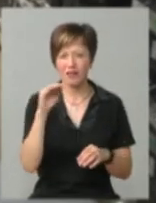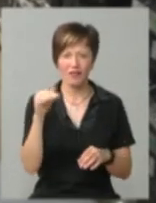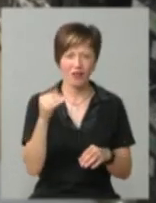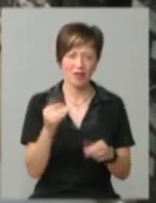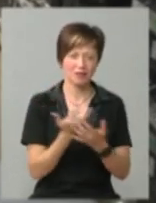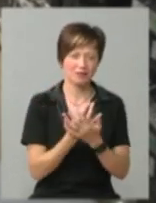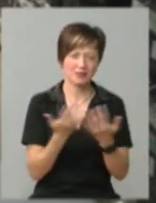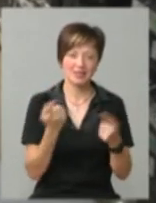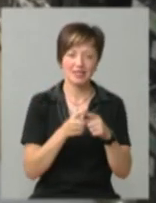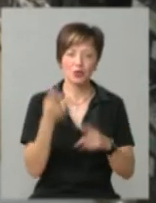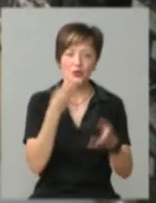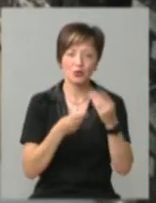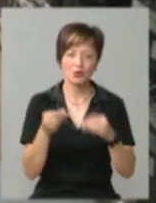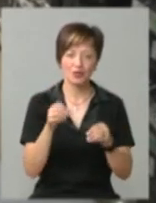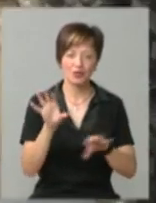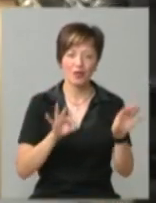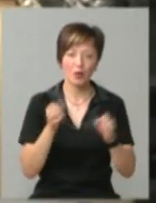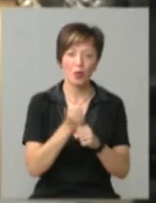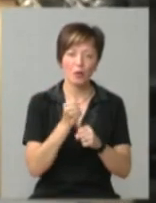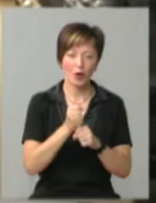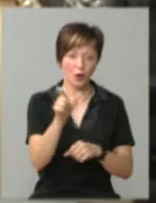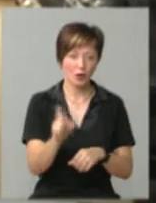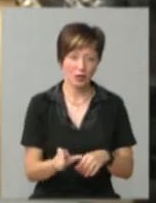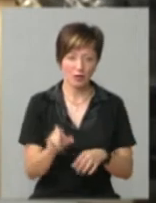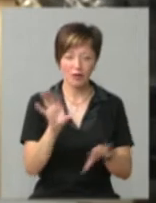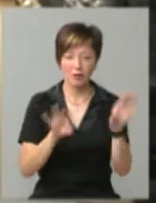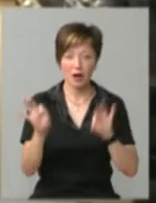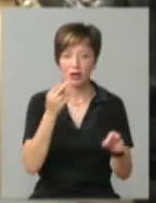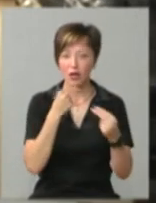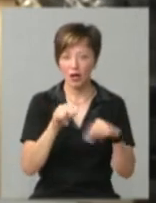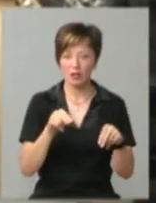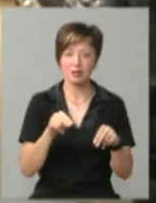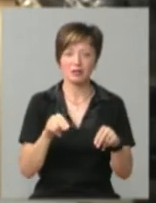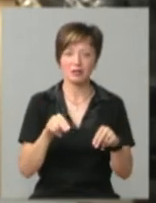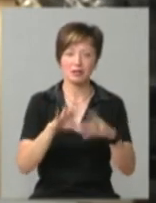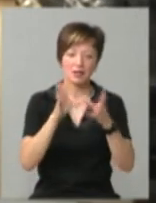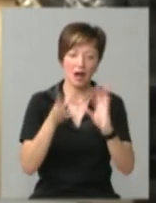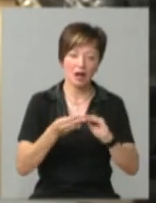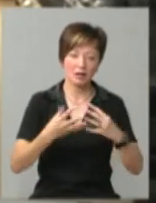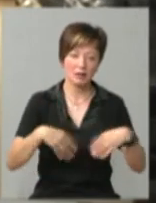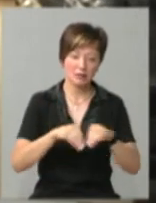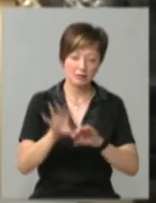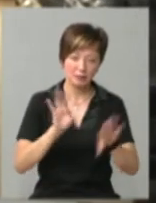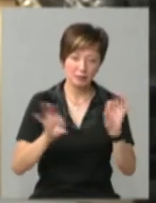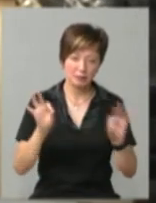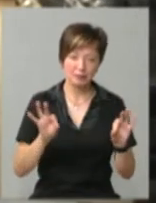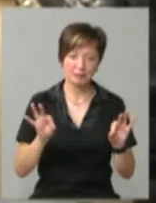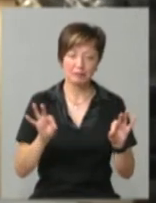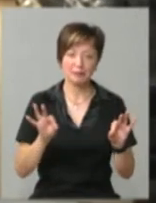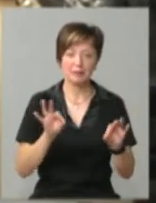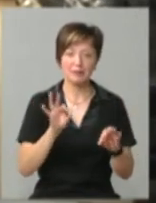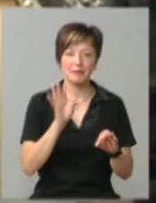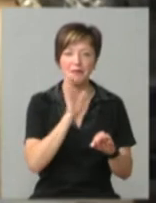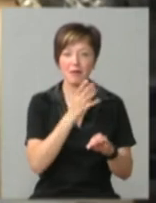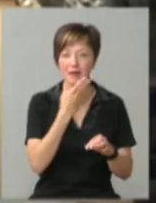це вже штучно виведені людиною. І відбираємо, найкраще відбираємо з гарних сімій, де мама